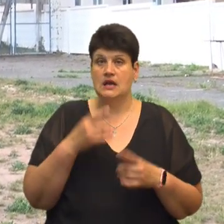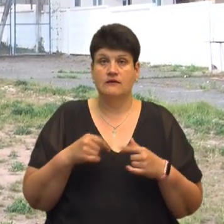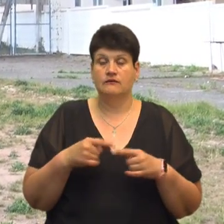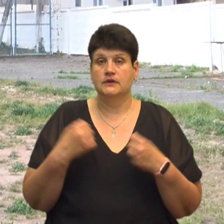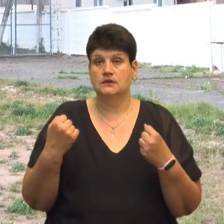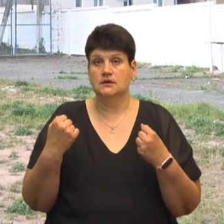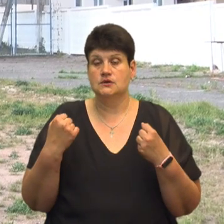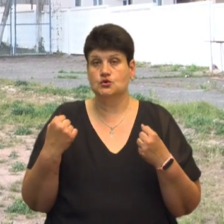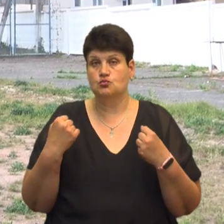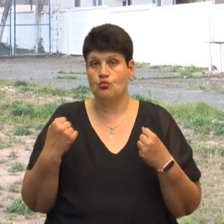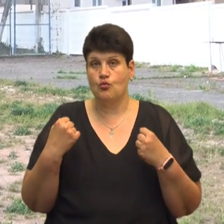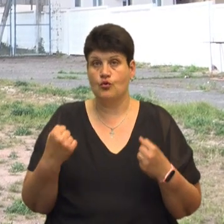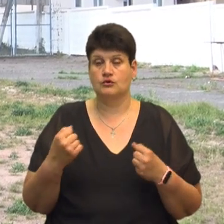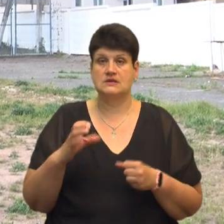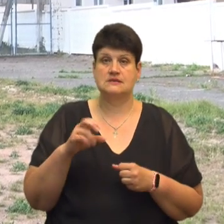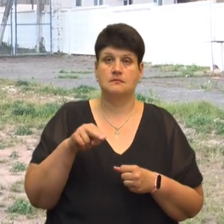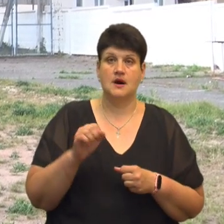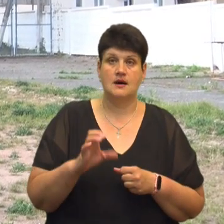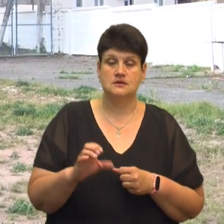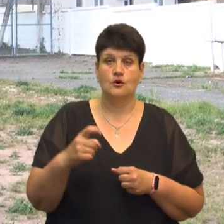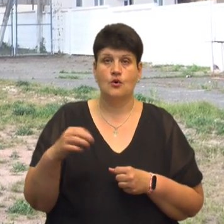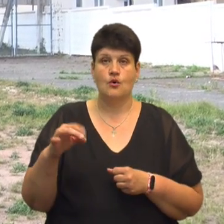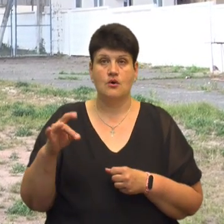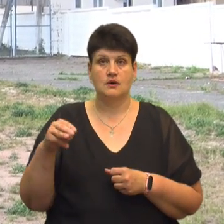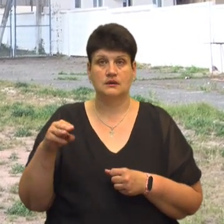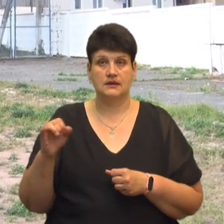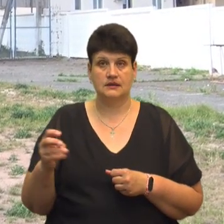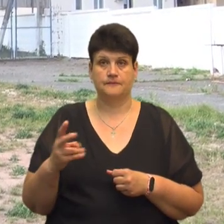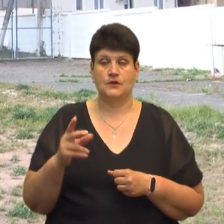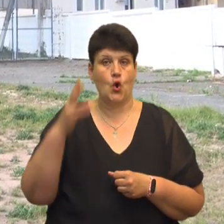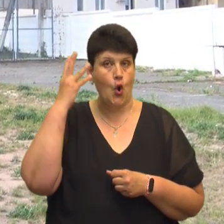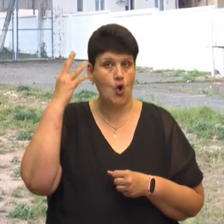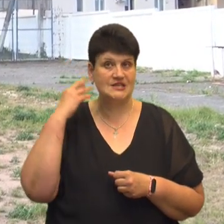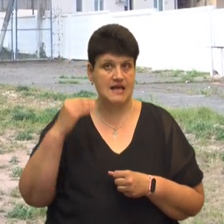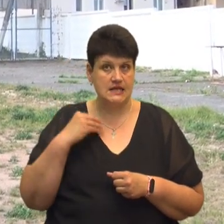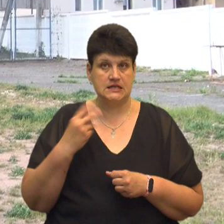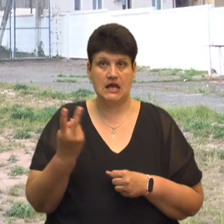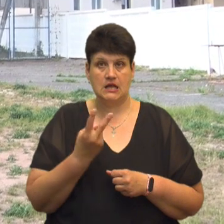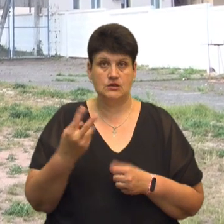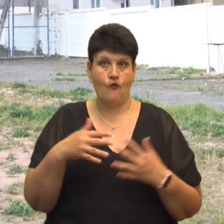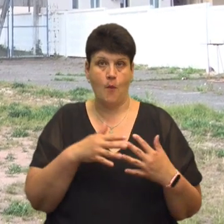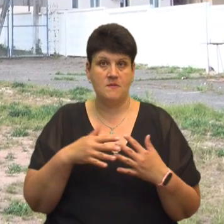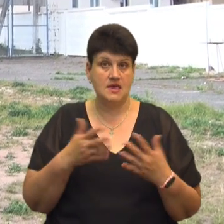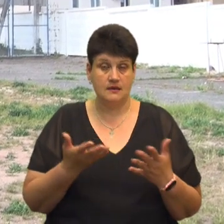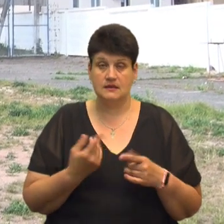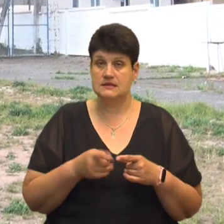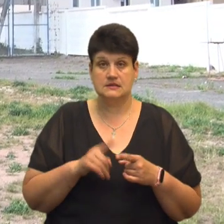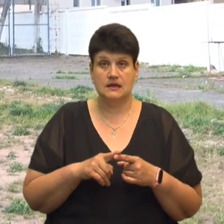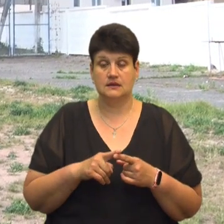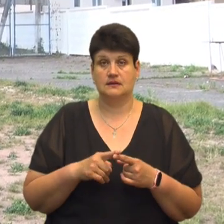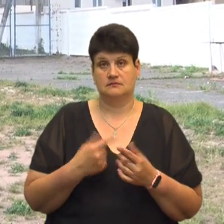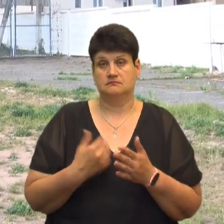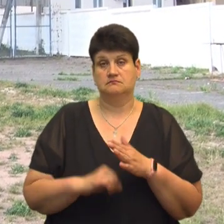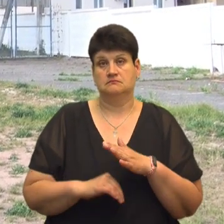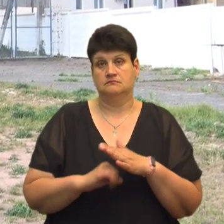бойовий гопак, як спас, хортинг, козацький двобій. Все на основі танцю гопак,